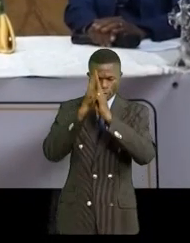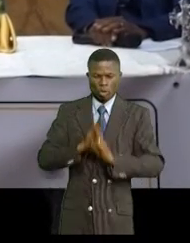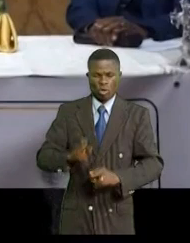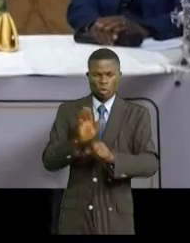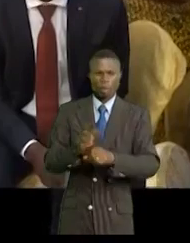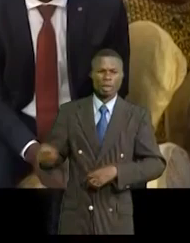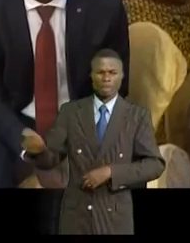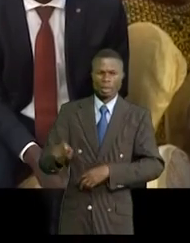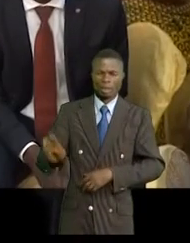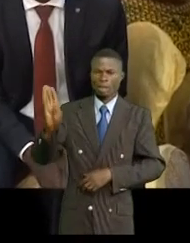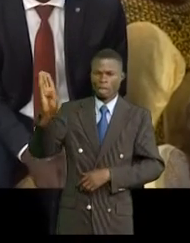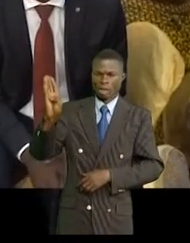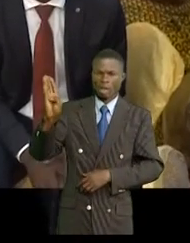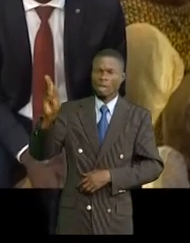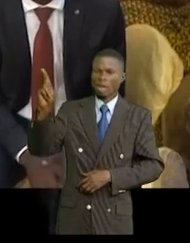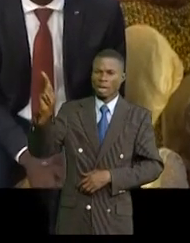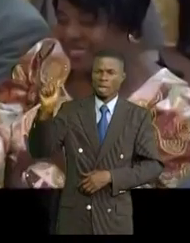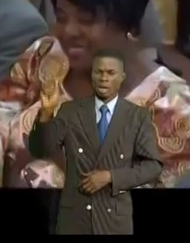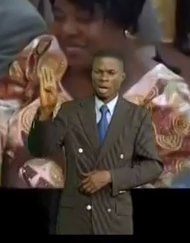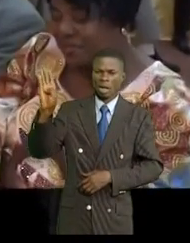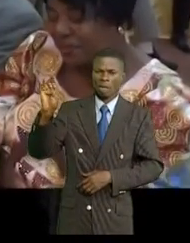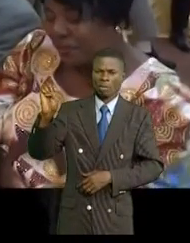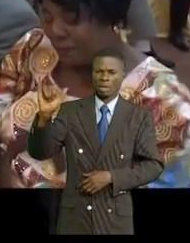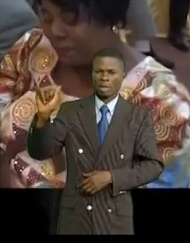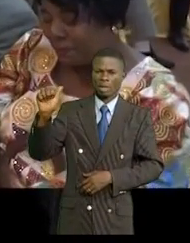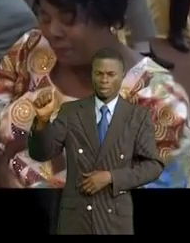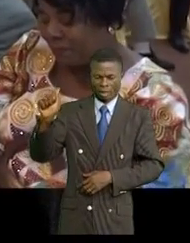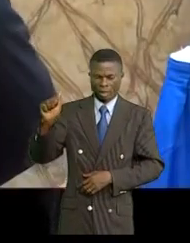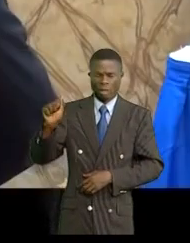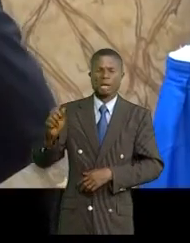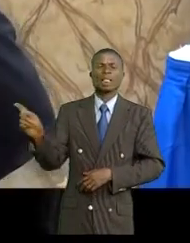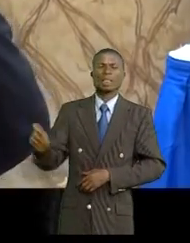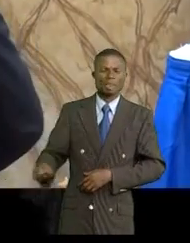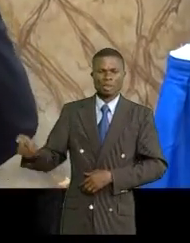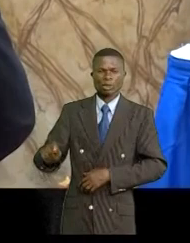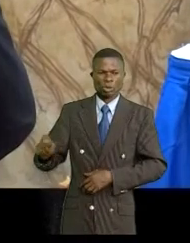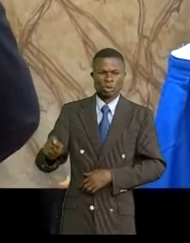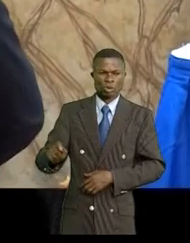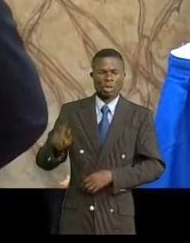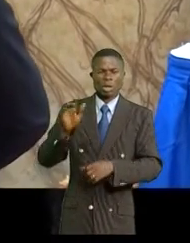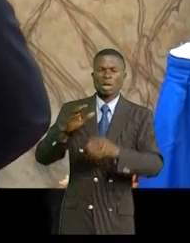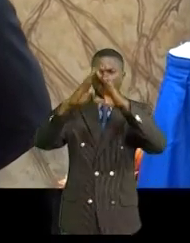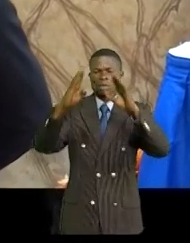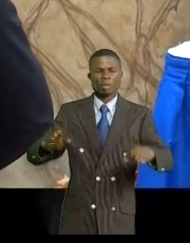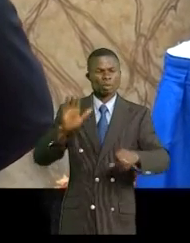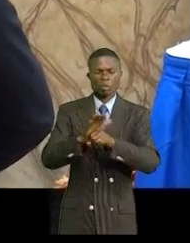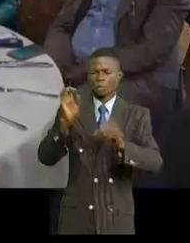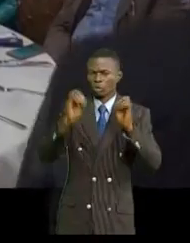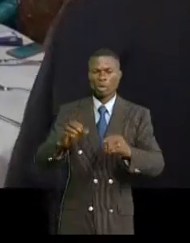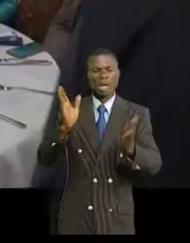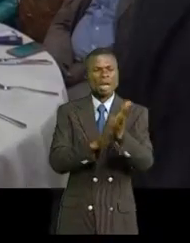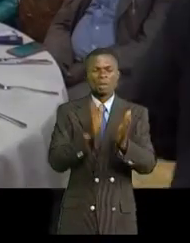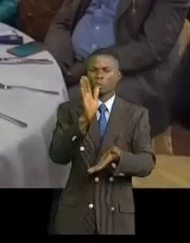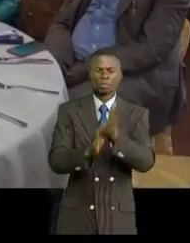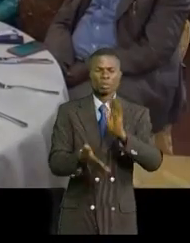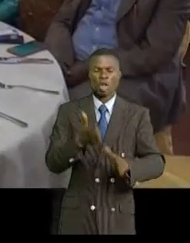territoire de Kabaya Kamuanga dans le Kassai oriental compte parmi des entités les moins loties. Des infrastructures scolaires